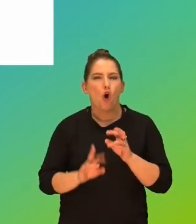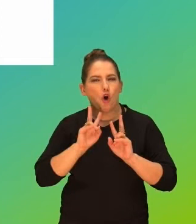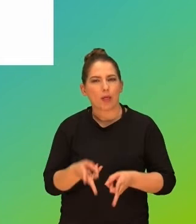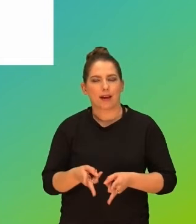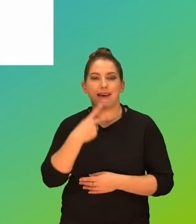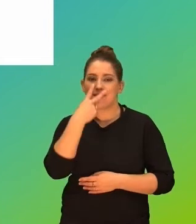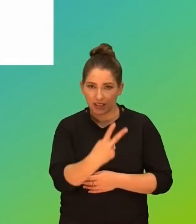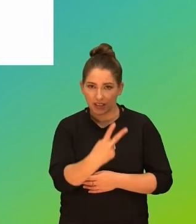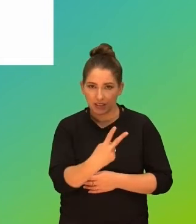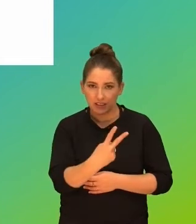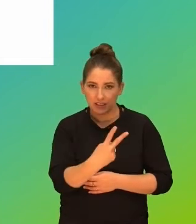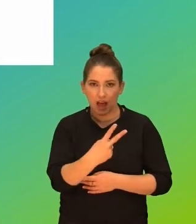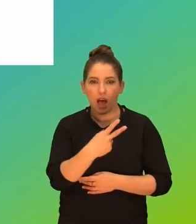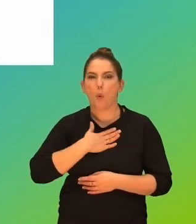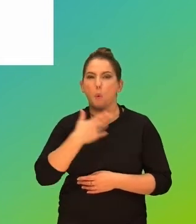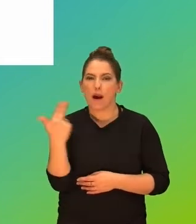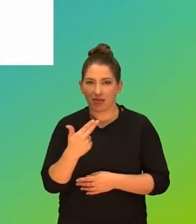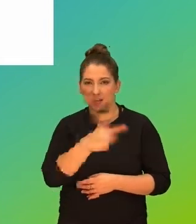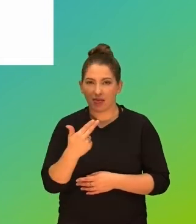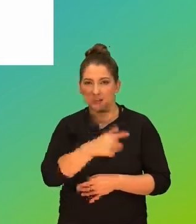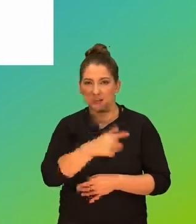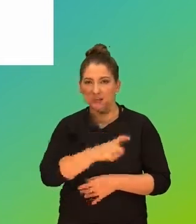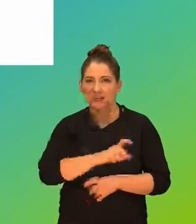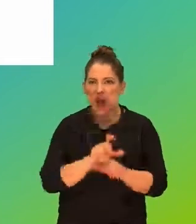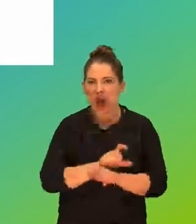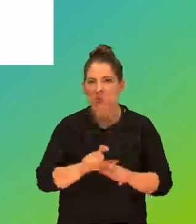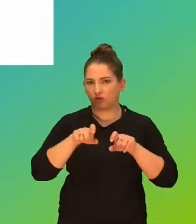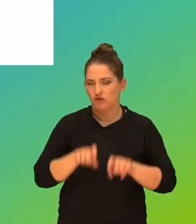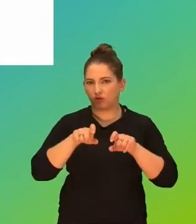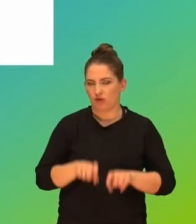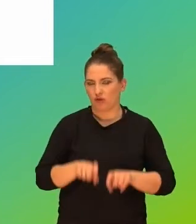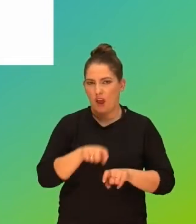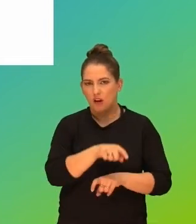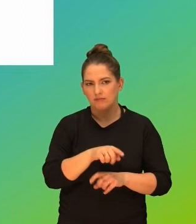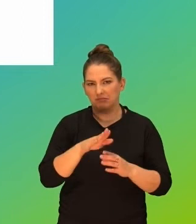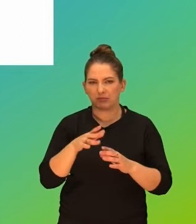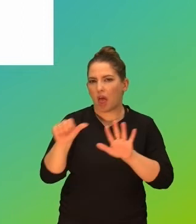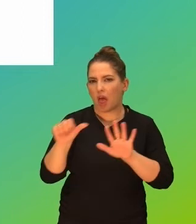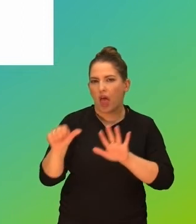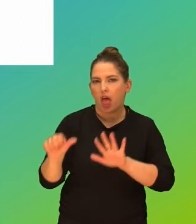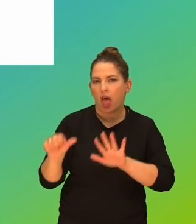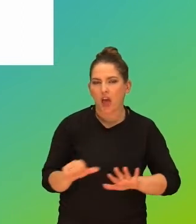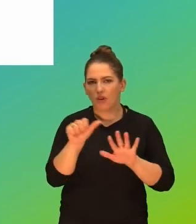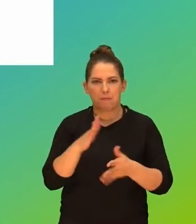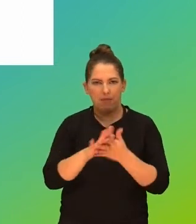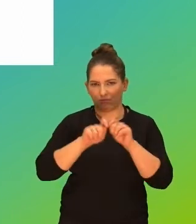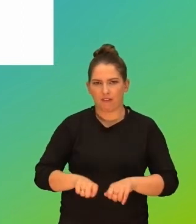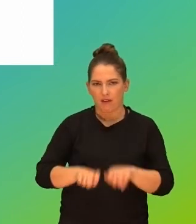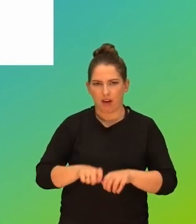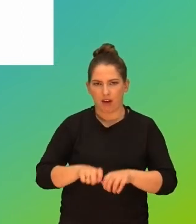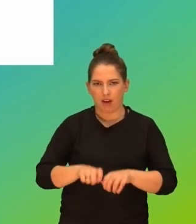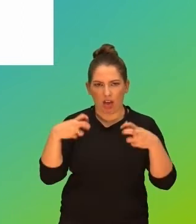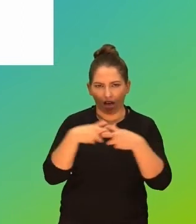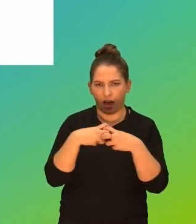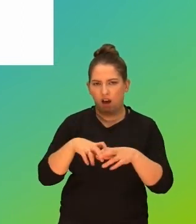Mówmy, widzę, że w weekendy cały czas siedzisz powiedzmy przez 6 godzin bez przerwy przed